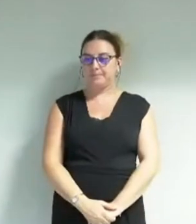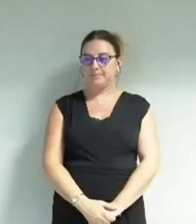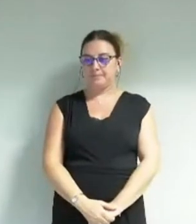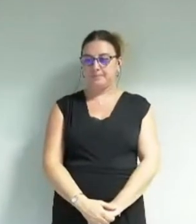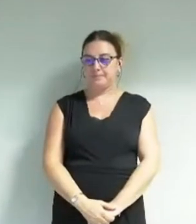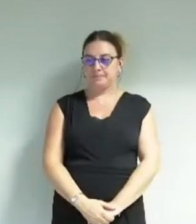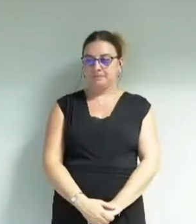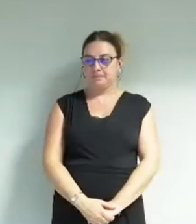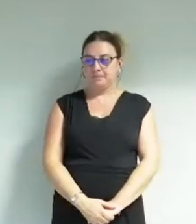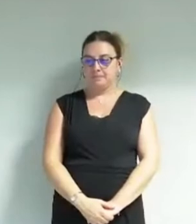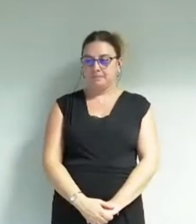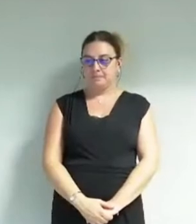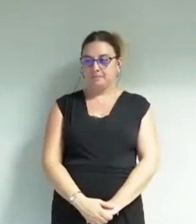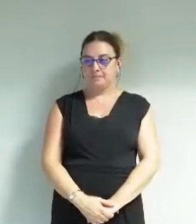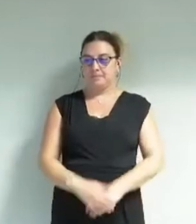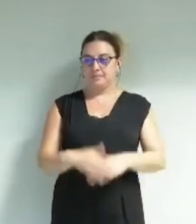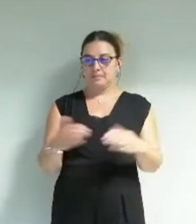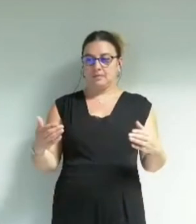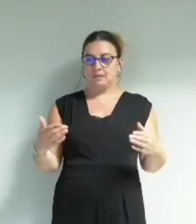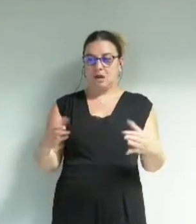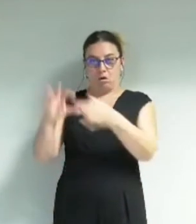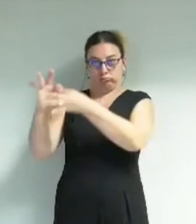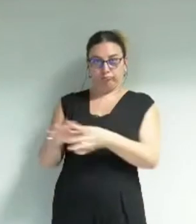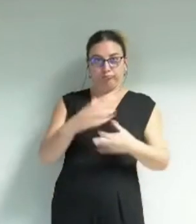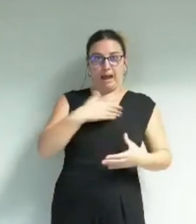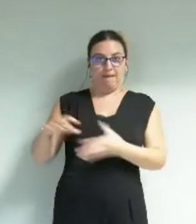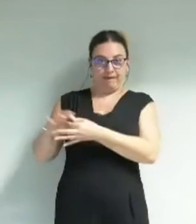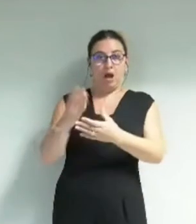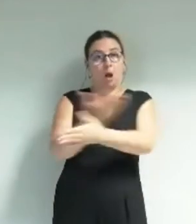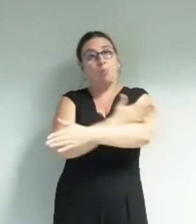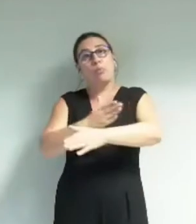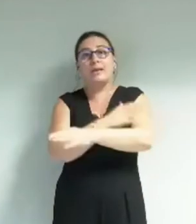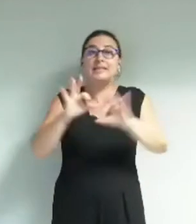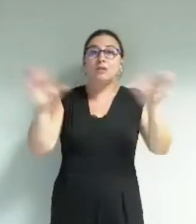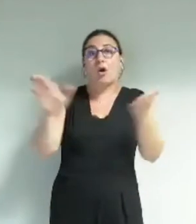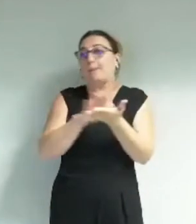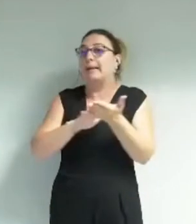alors je vais commencer par la fin sans périphrase ni poésie malheureusement